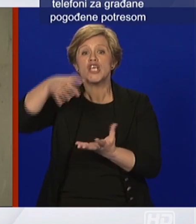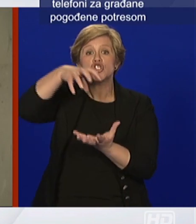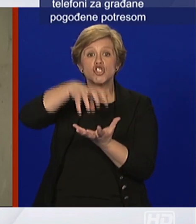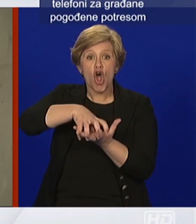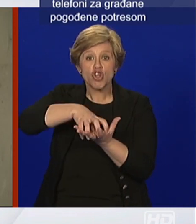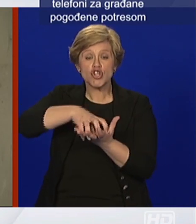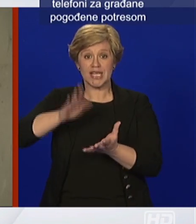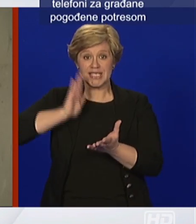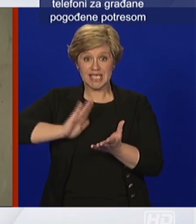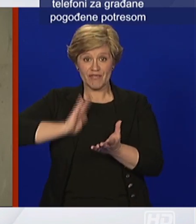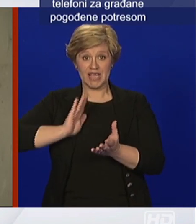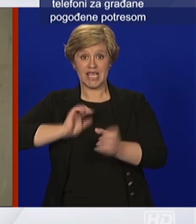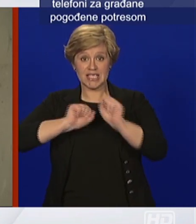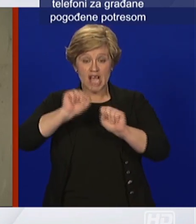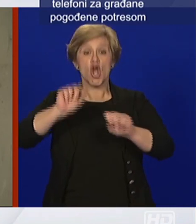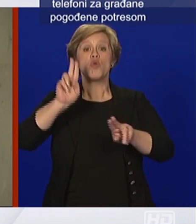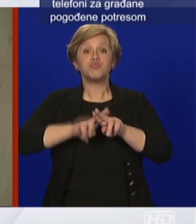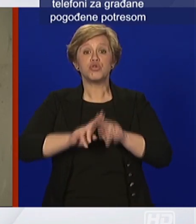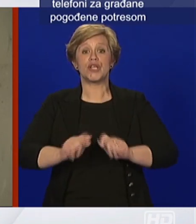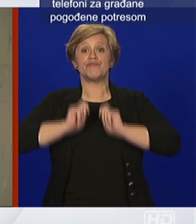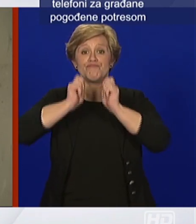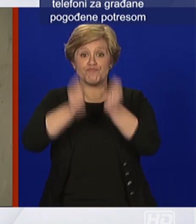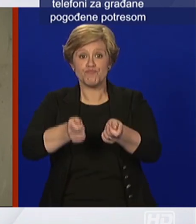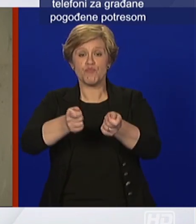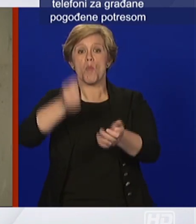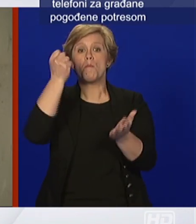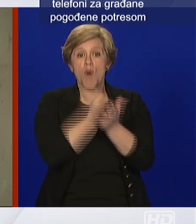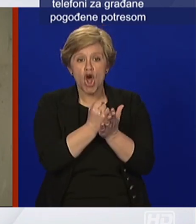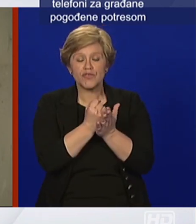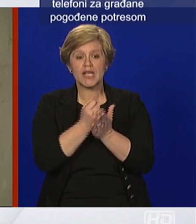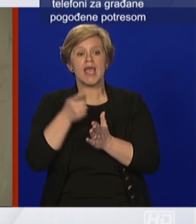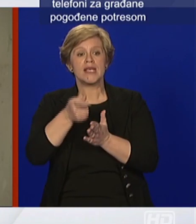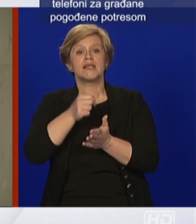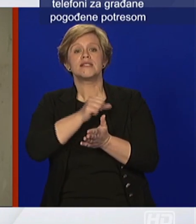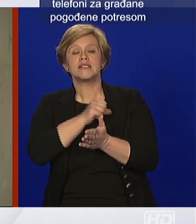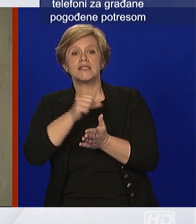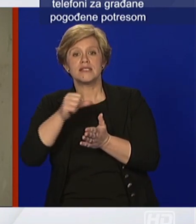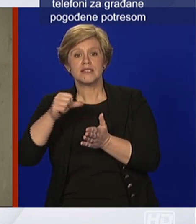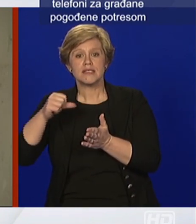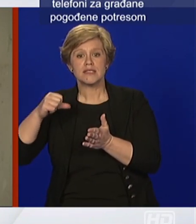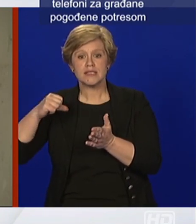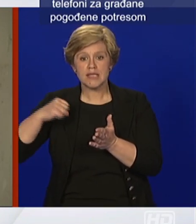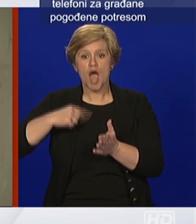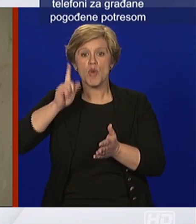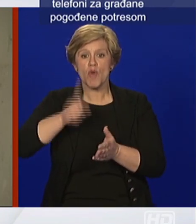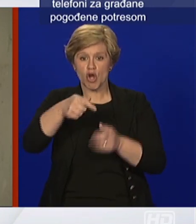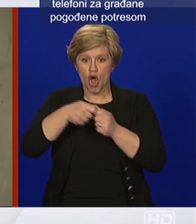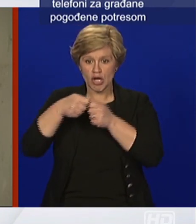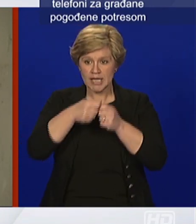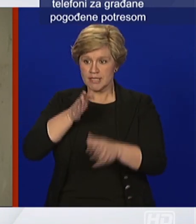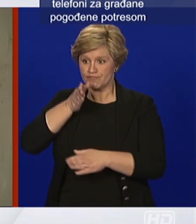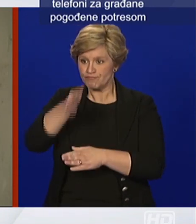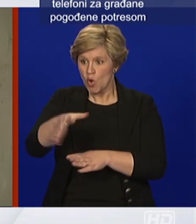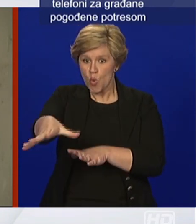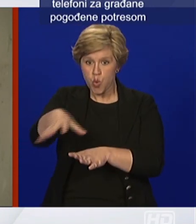i samo treba organizirati da osoba iz pravne osobe tamo dođe, uzme te potvrde i